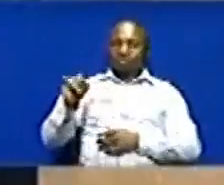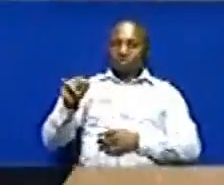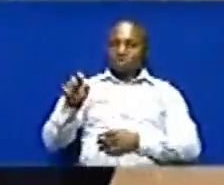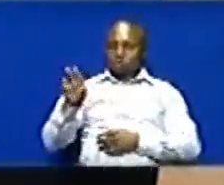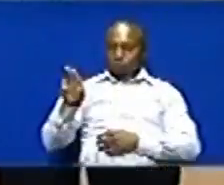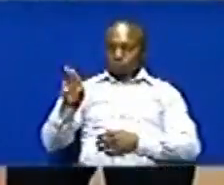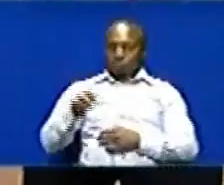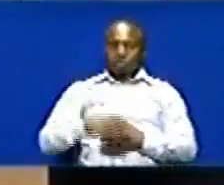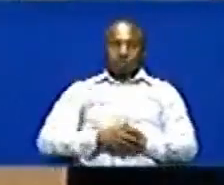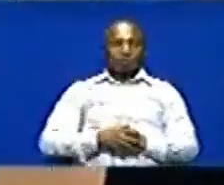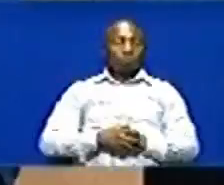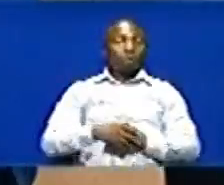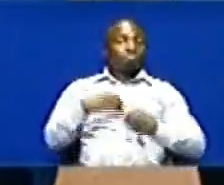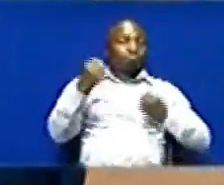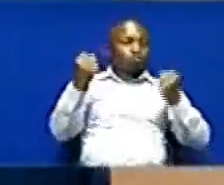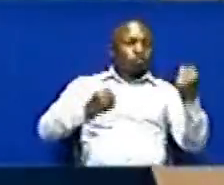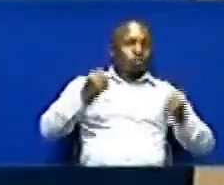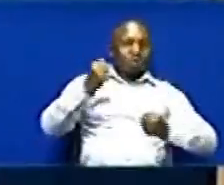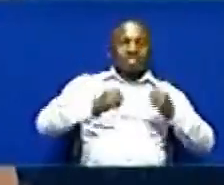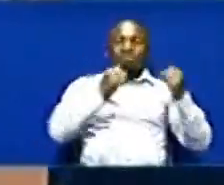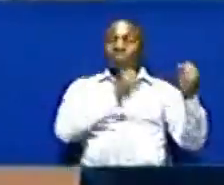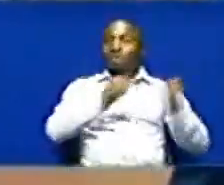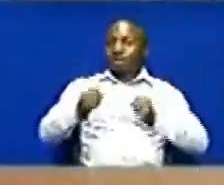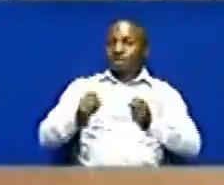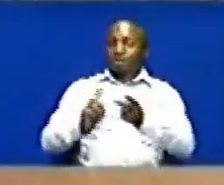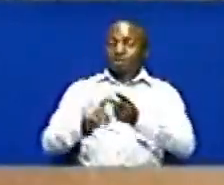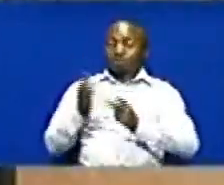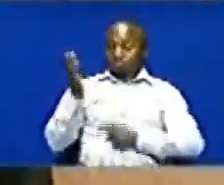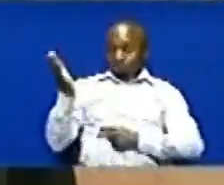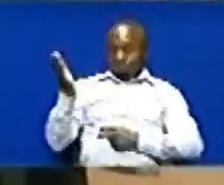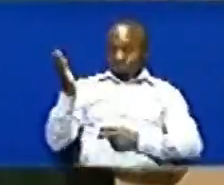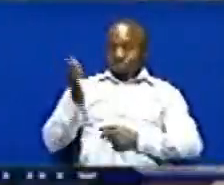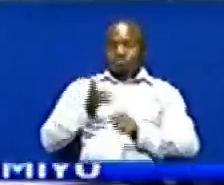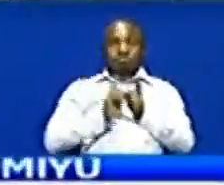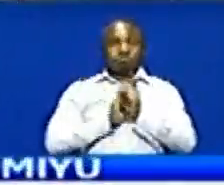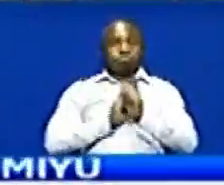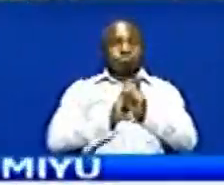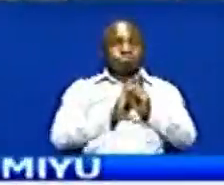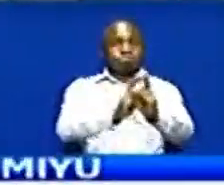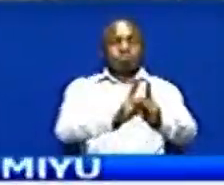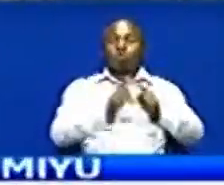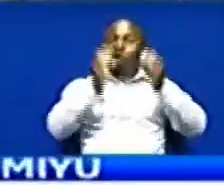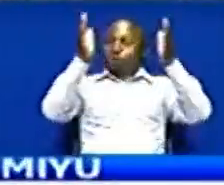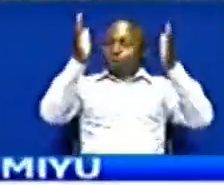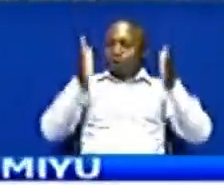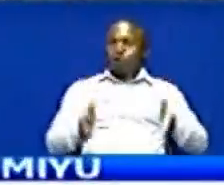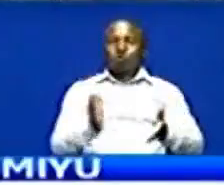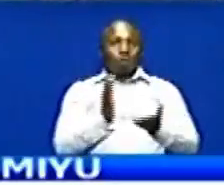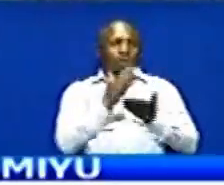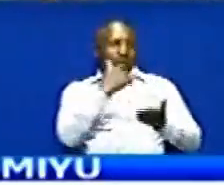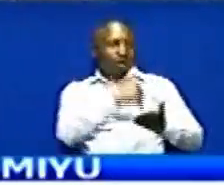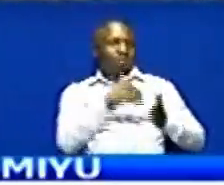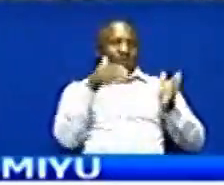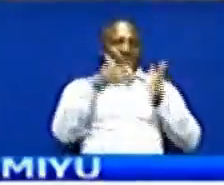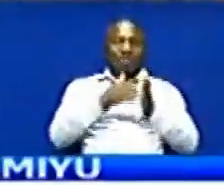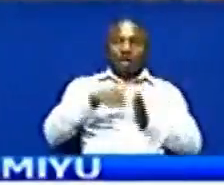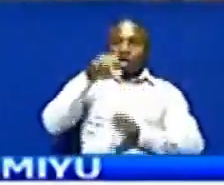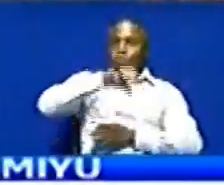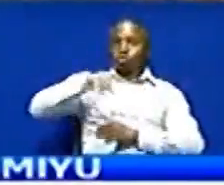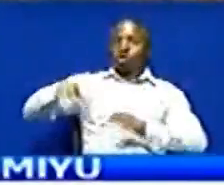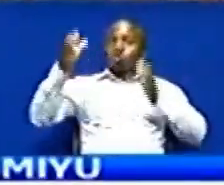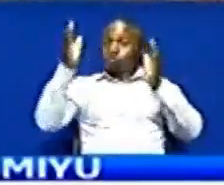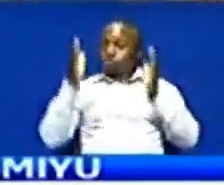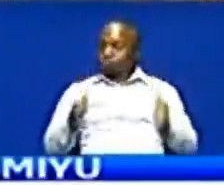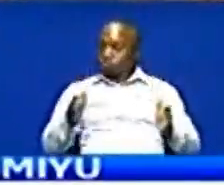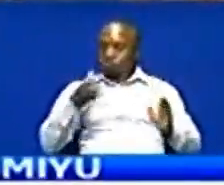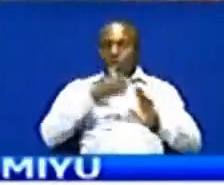Mkuruginsi mtendajwa al-masha ulewila ya meyatu Ufabia ni manoza kwa mambatana na wakua idara Wanafika sokokuula mji wa mwanhuzi Kwa lengo la